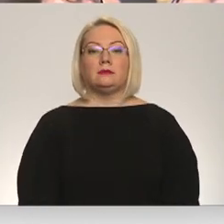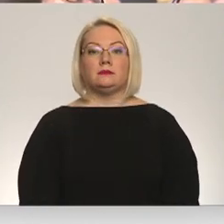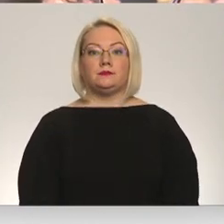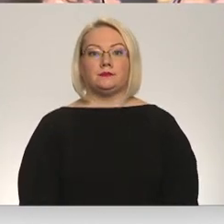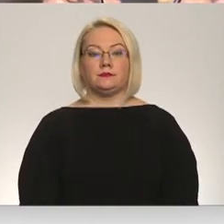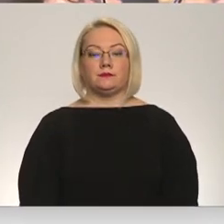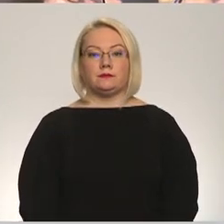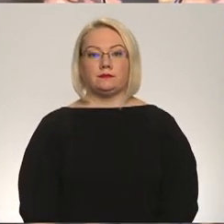Latvijas televīzija